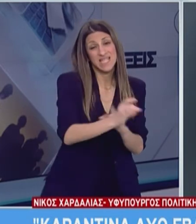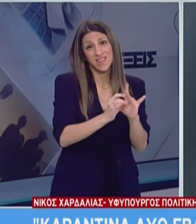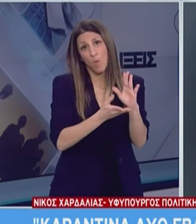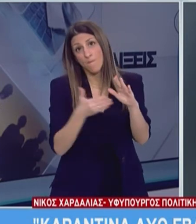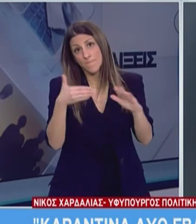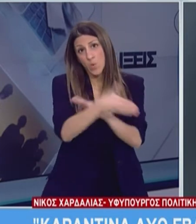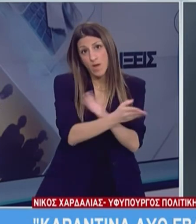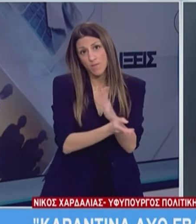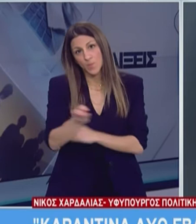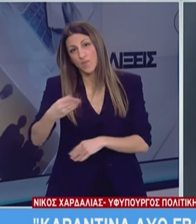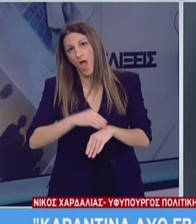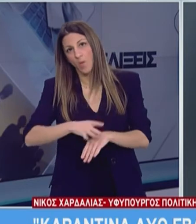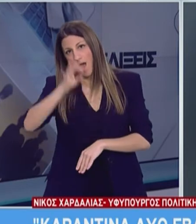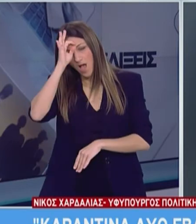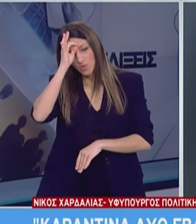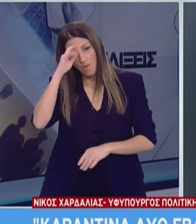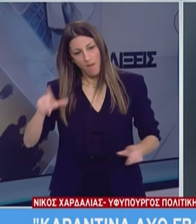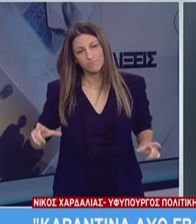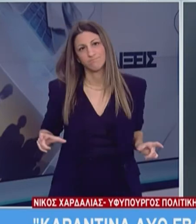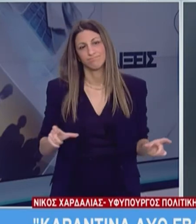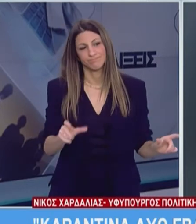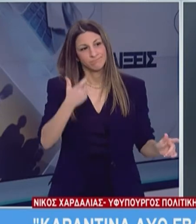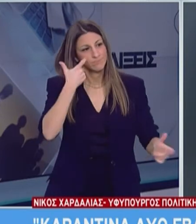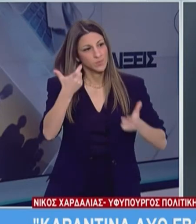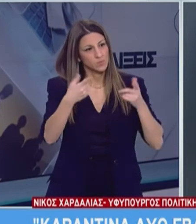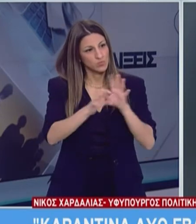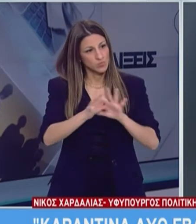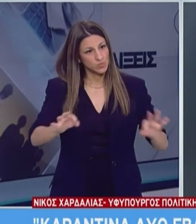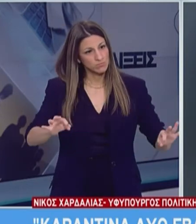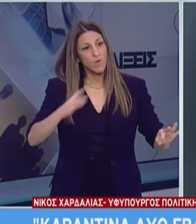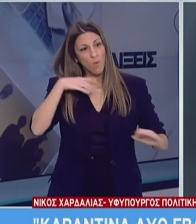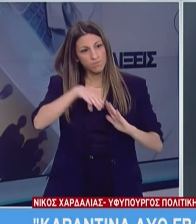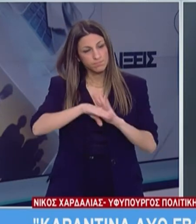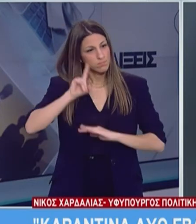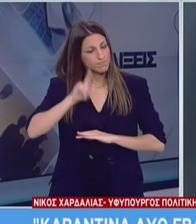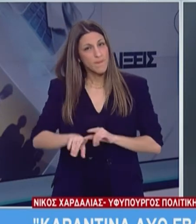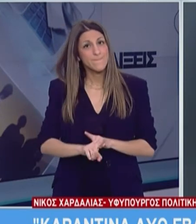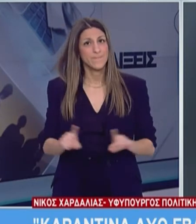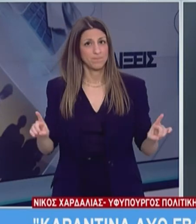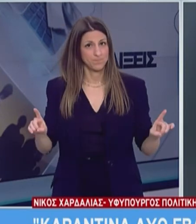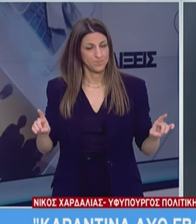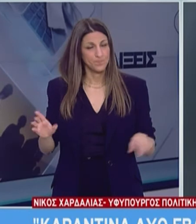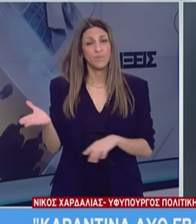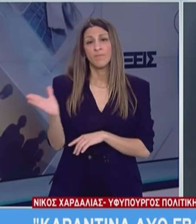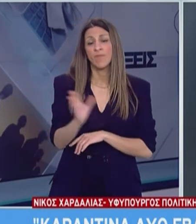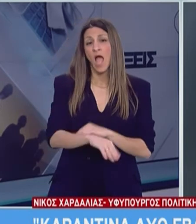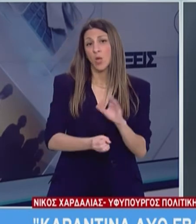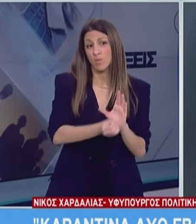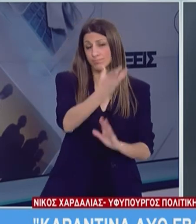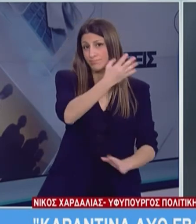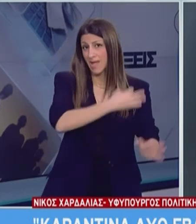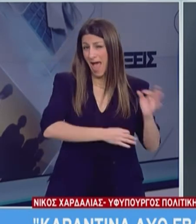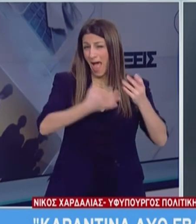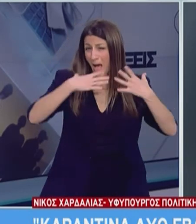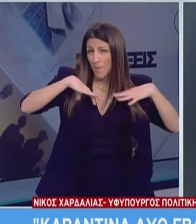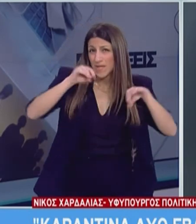έχει ενισχυμένη παρουσία πλέον στον χώρο γύρω από τη δομή για την τήρηση του περιορισμού της κυκλοφορίας. Για τις εξελίξεις στη δομή της Ρετσόνας έχουν ενημερωθεί από την